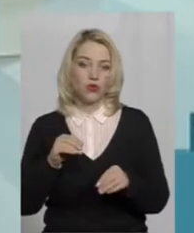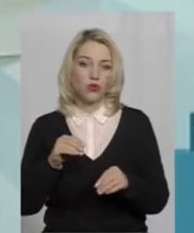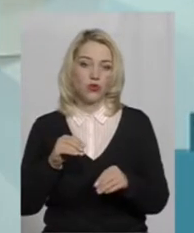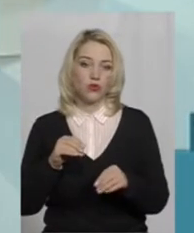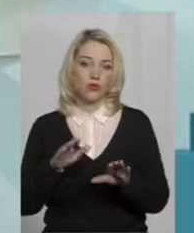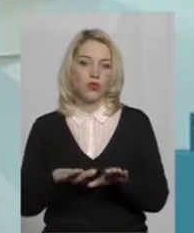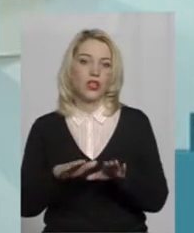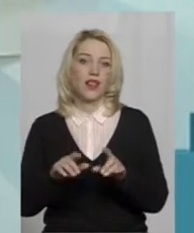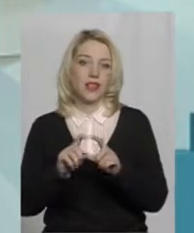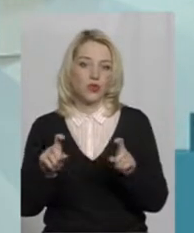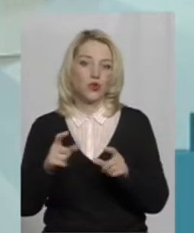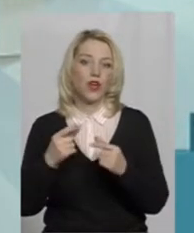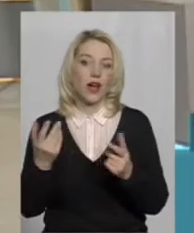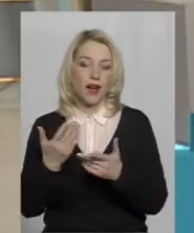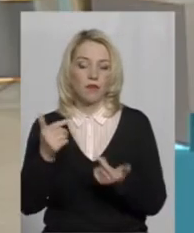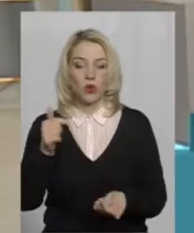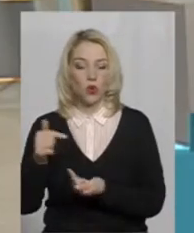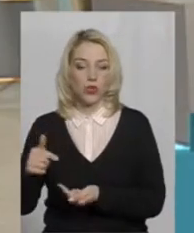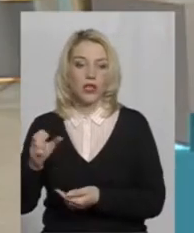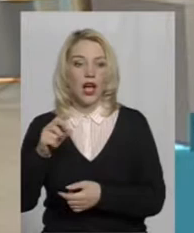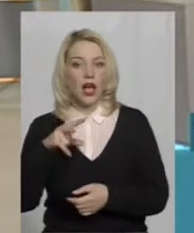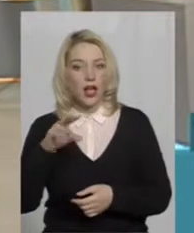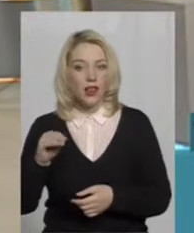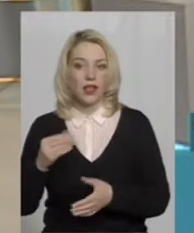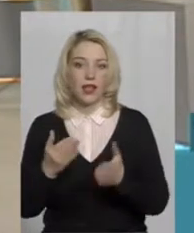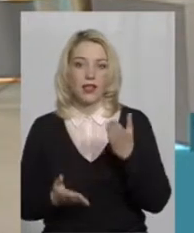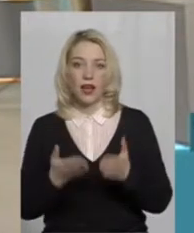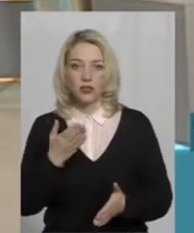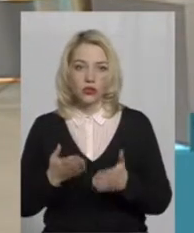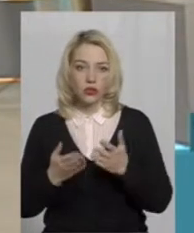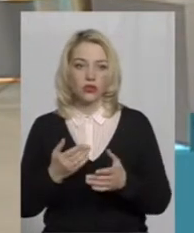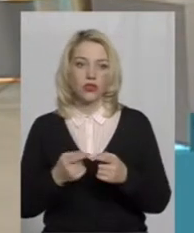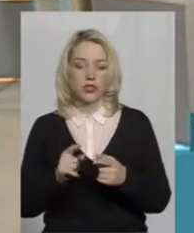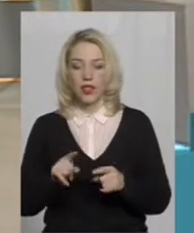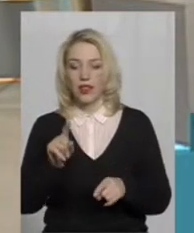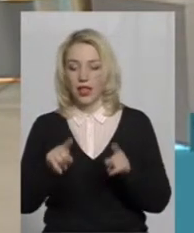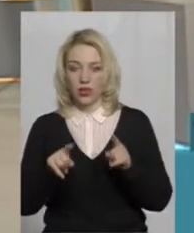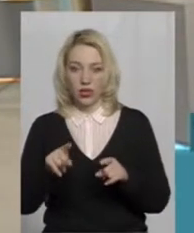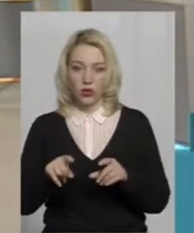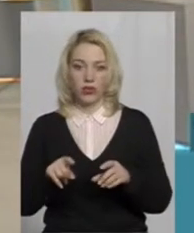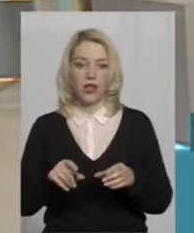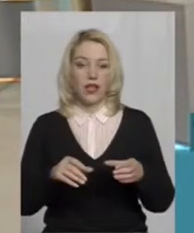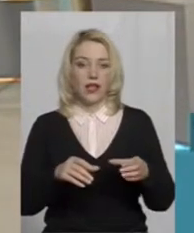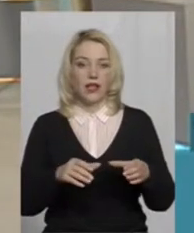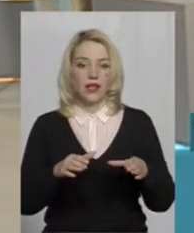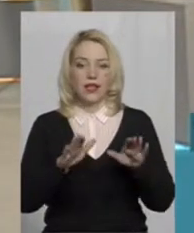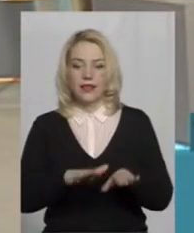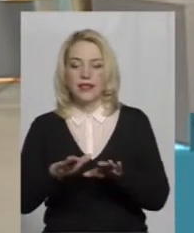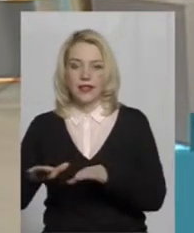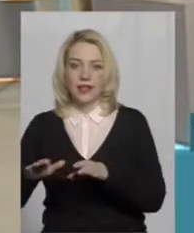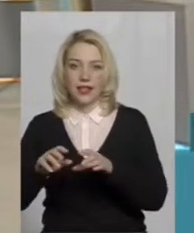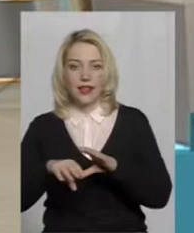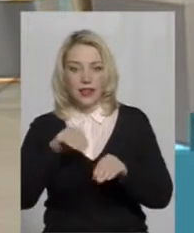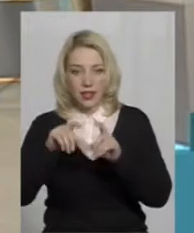яка їй підходить. Але в випадку, якщо таких із декількох дільниць немає ні одної доступної, то тоді